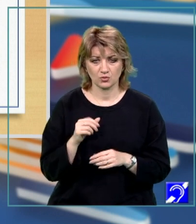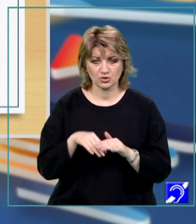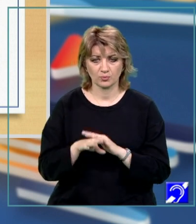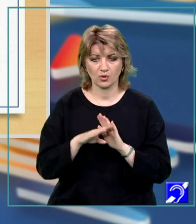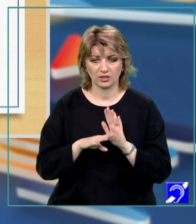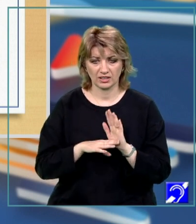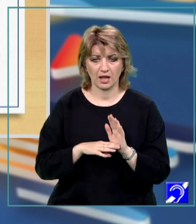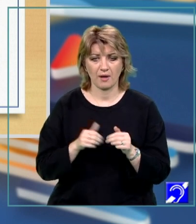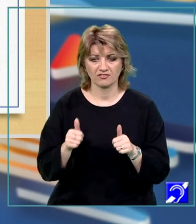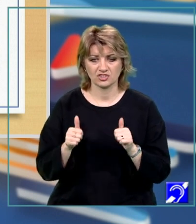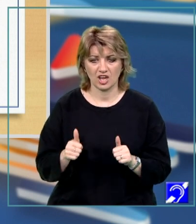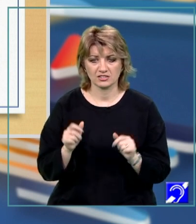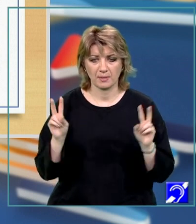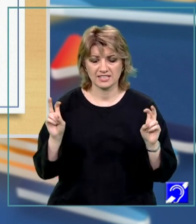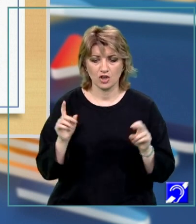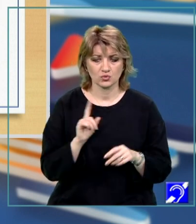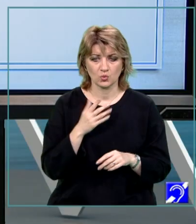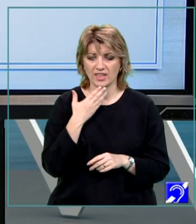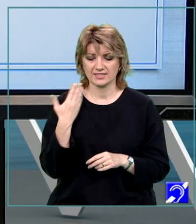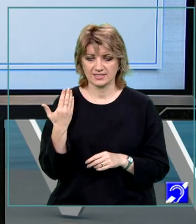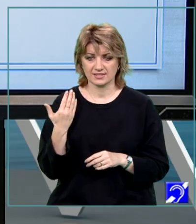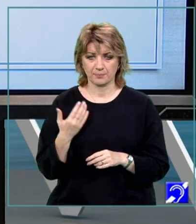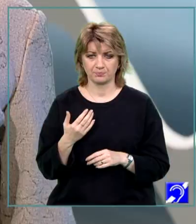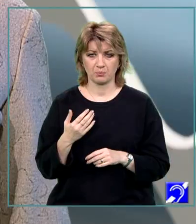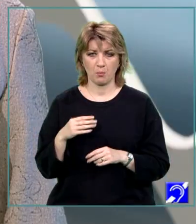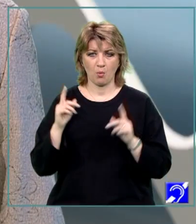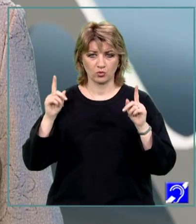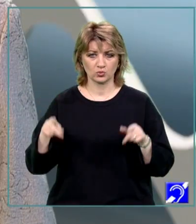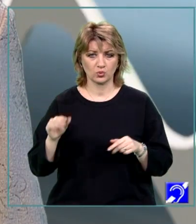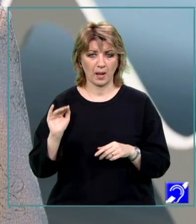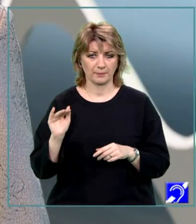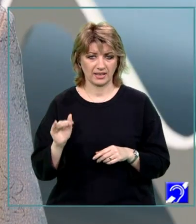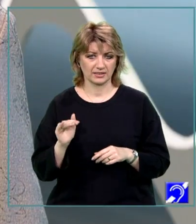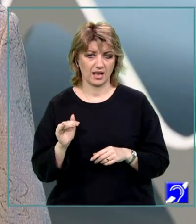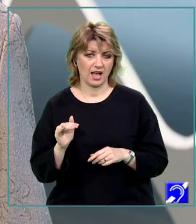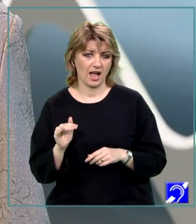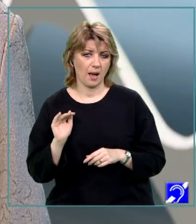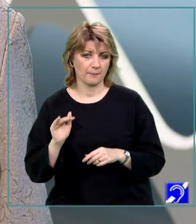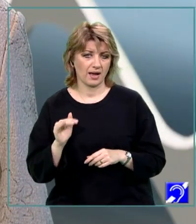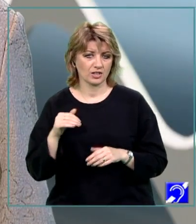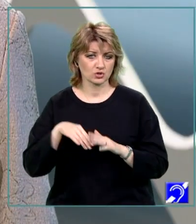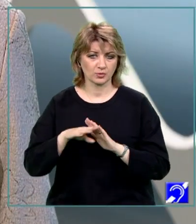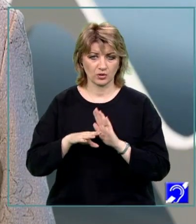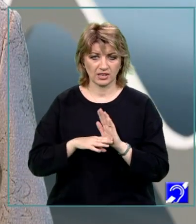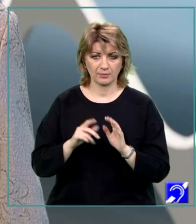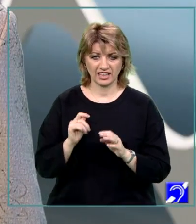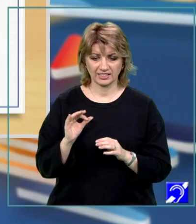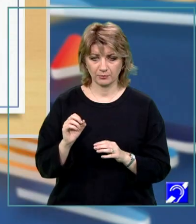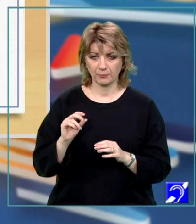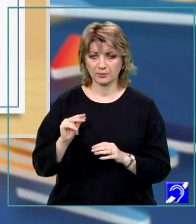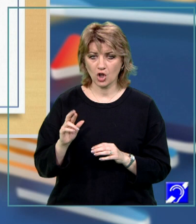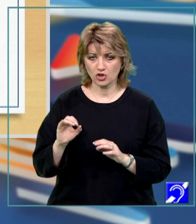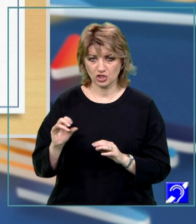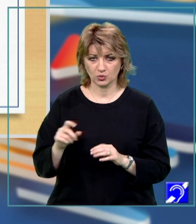programul perechi afișează mesajul nu există. Modulul apelant. Apelul sub programului de tip procedură se realizează astfel.